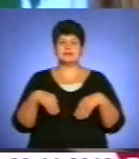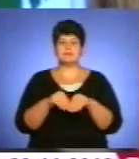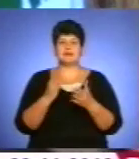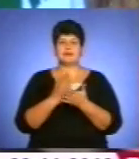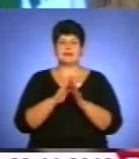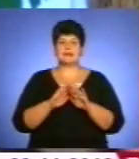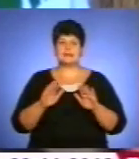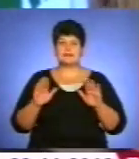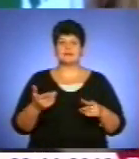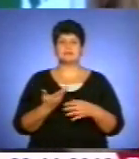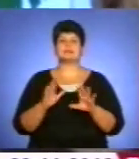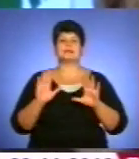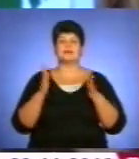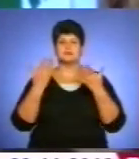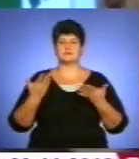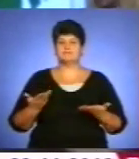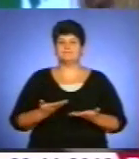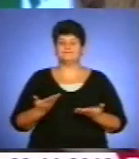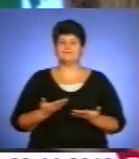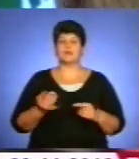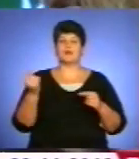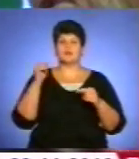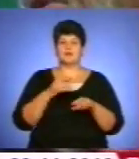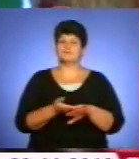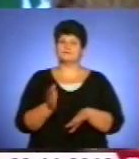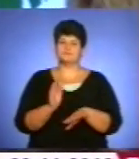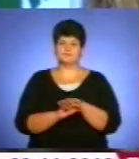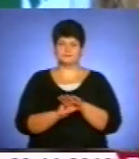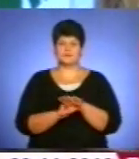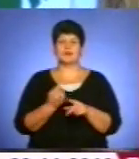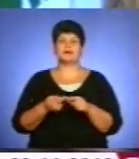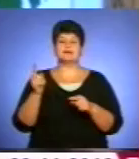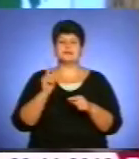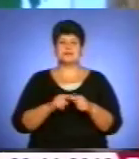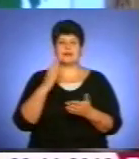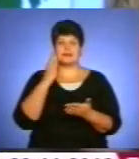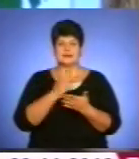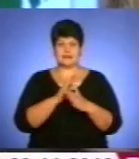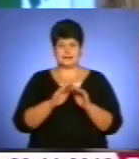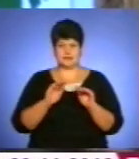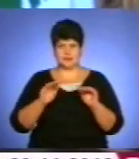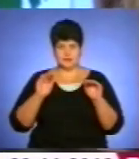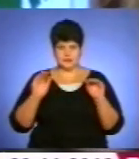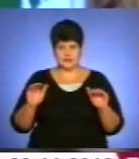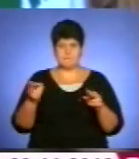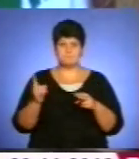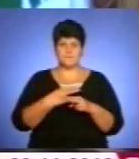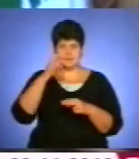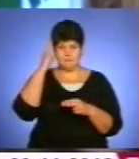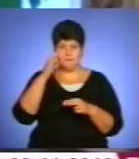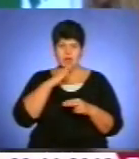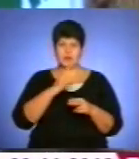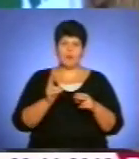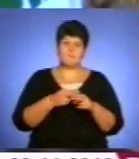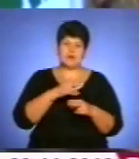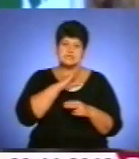склалися життєві обставини важкі. Тобто це є діти, які без батька або без